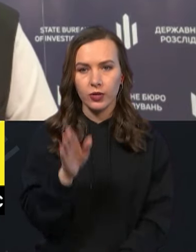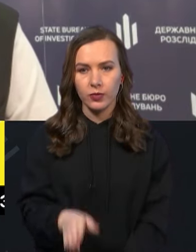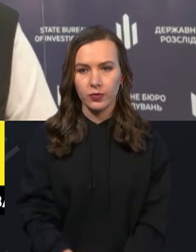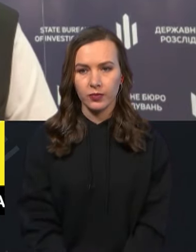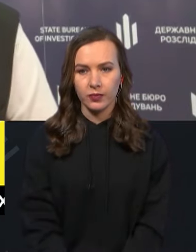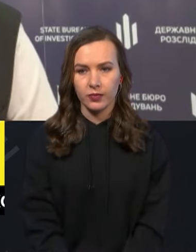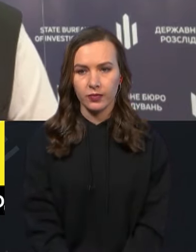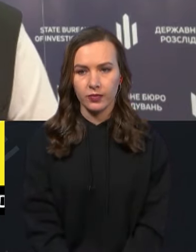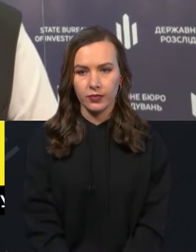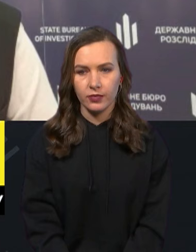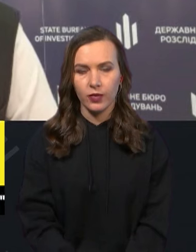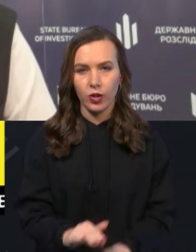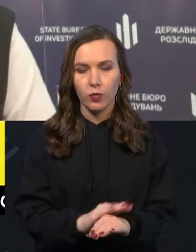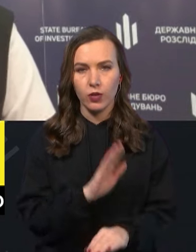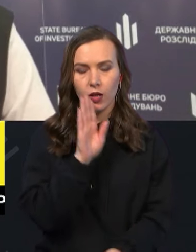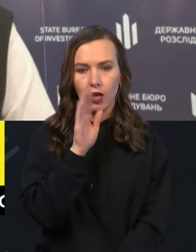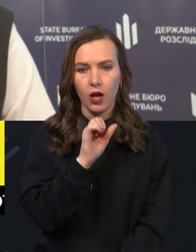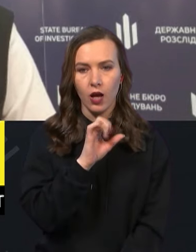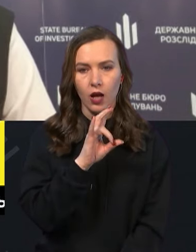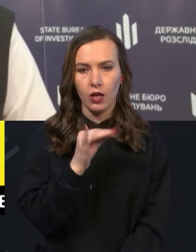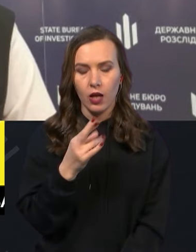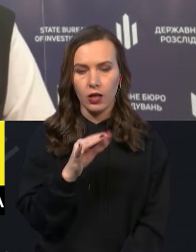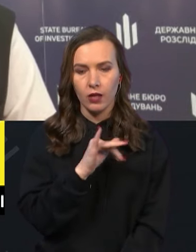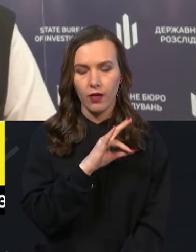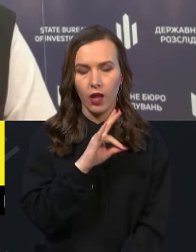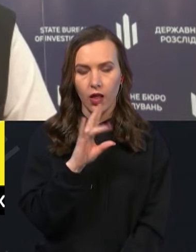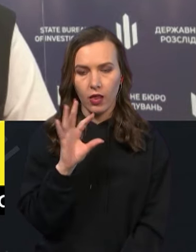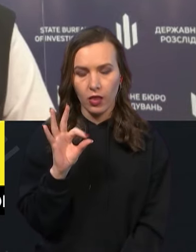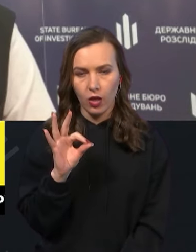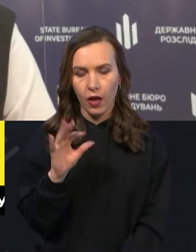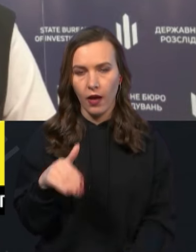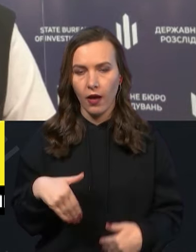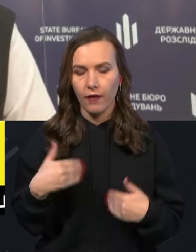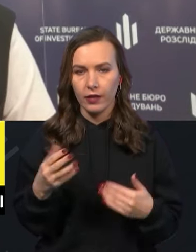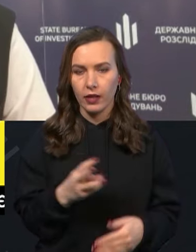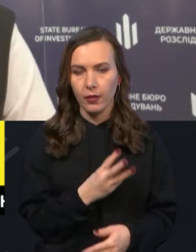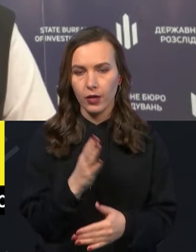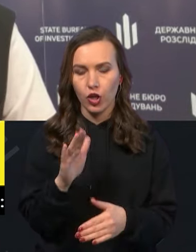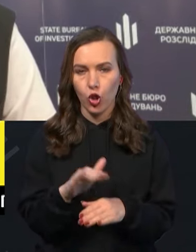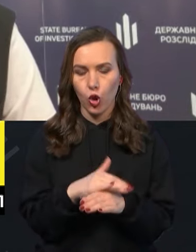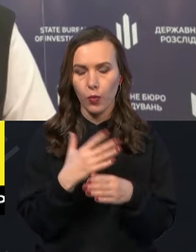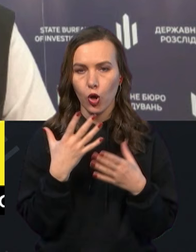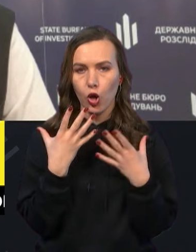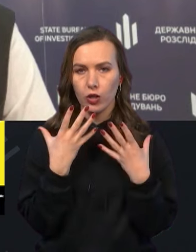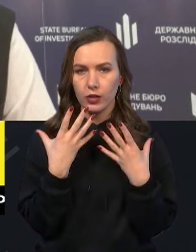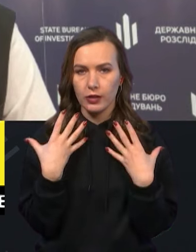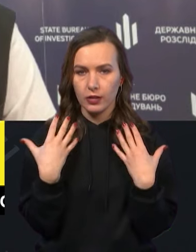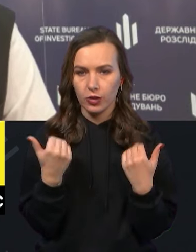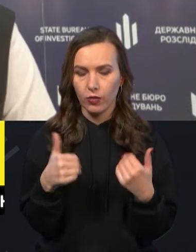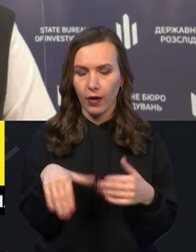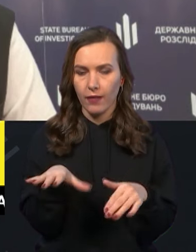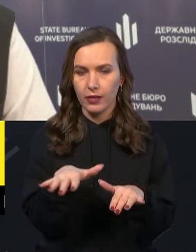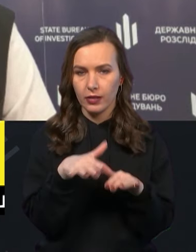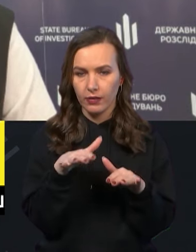Доброго ранку, Анастасія. Доброго ранку, Іванна. І, звичайно ж, вітаю і бажаю доброго здоров'я усім рядачам всеукраїнського марафону